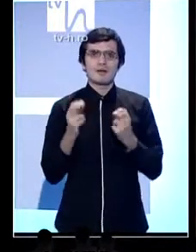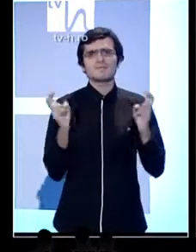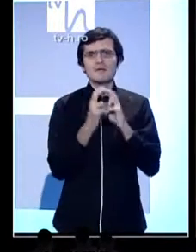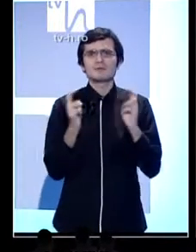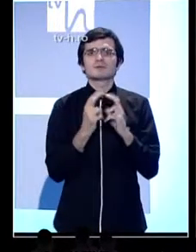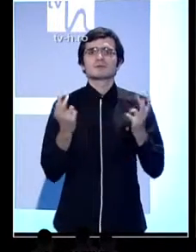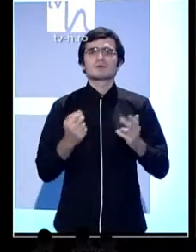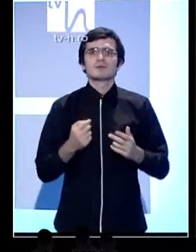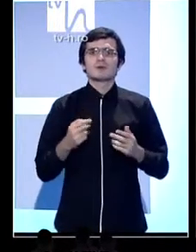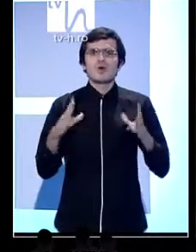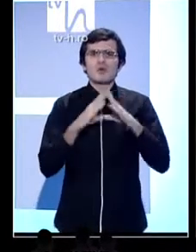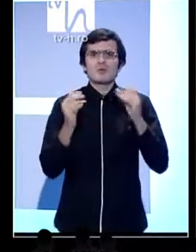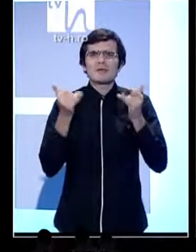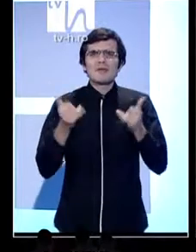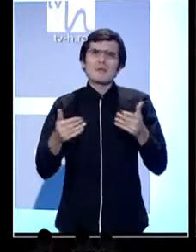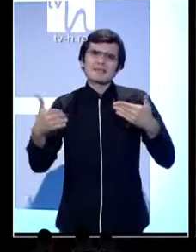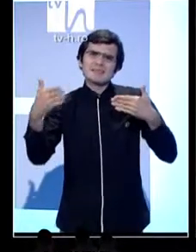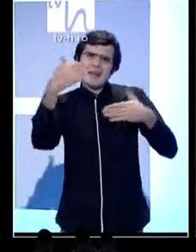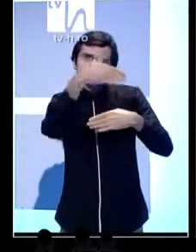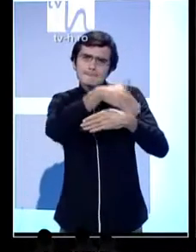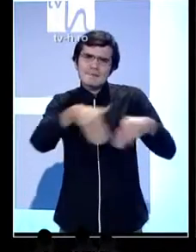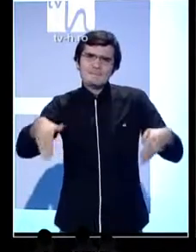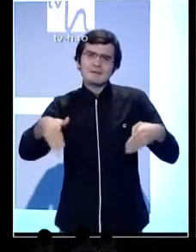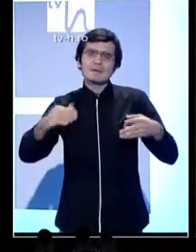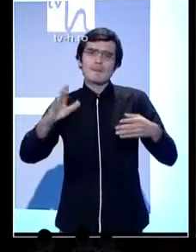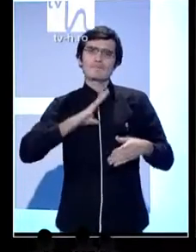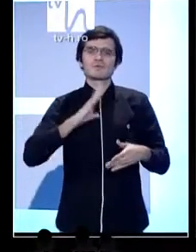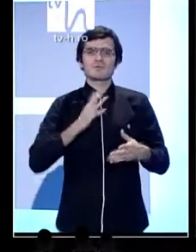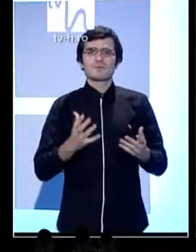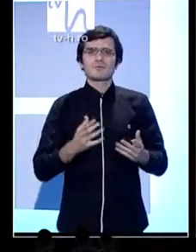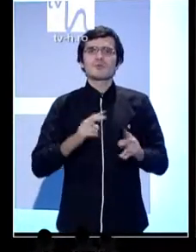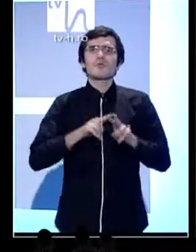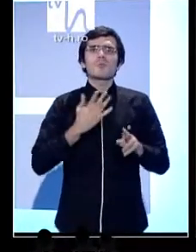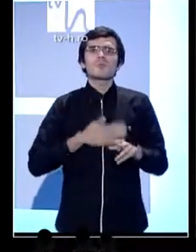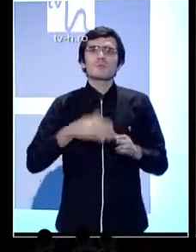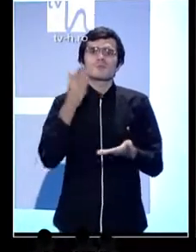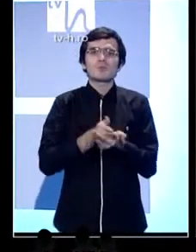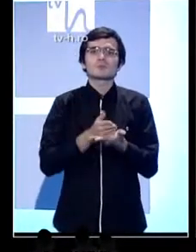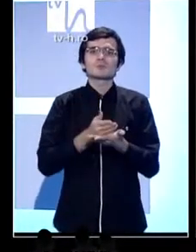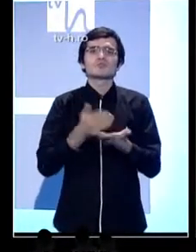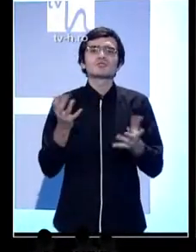exact pe muchea de cuțit. Noi oamenii trebuie să hotărâm. Vrem așa sau vrem așa. Decizia ne aparține.